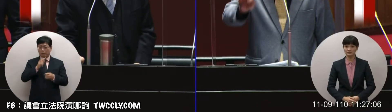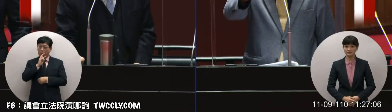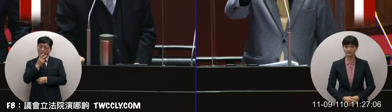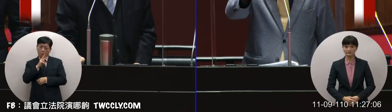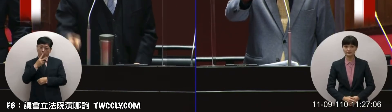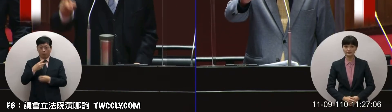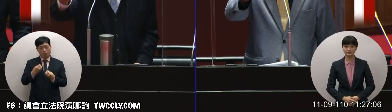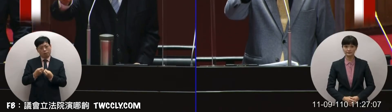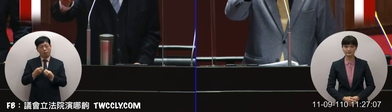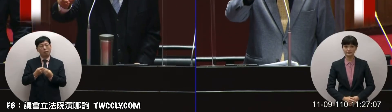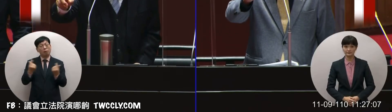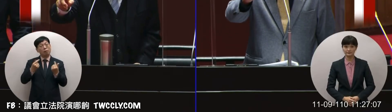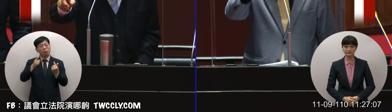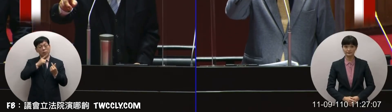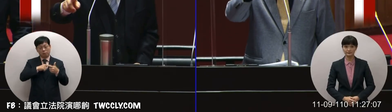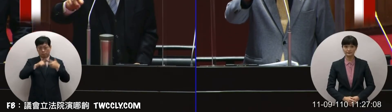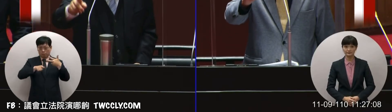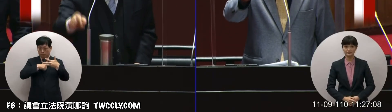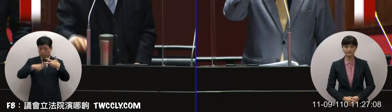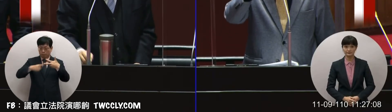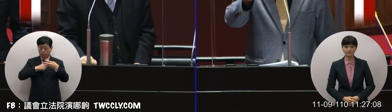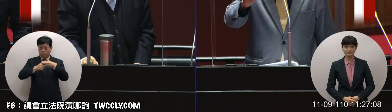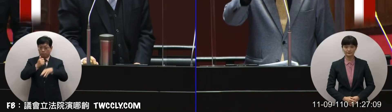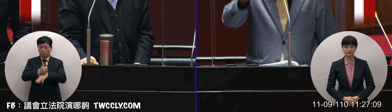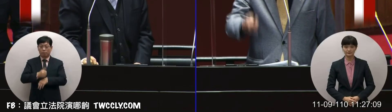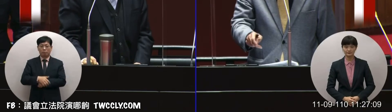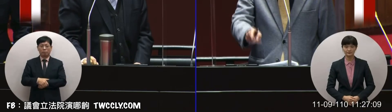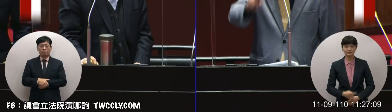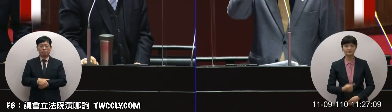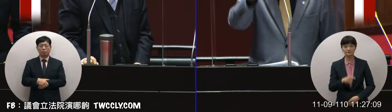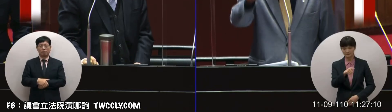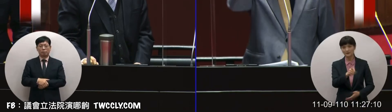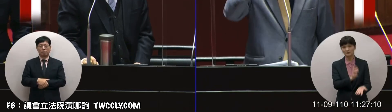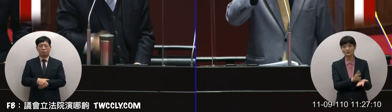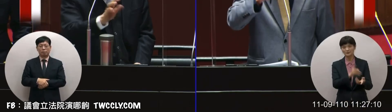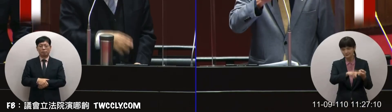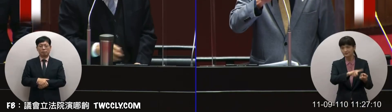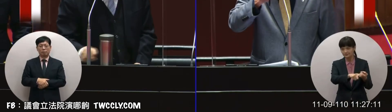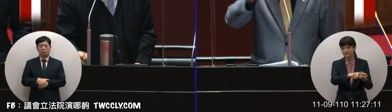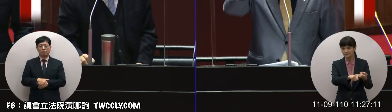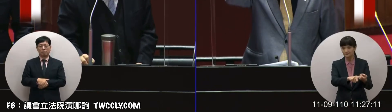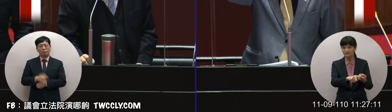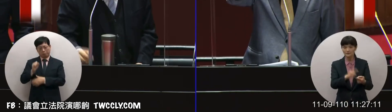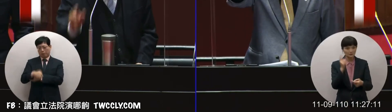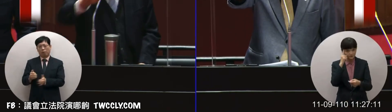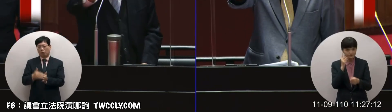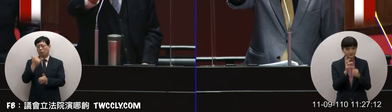來變去你看那個主力輪我承認你的手法 我還幫你請教一下